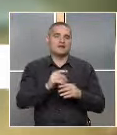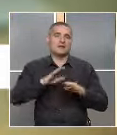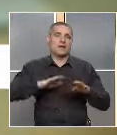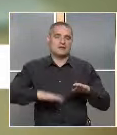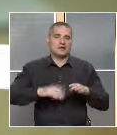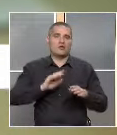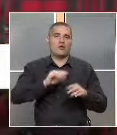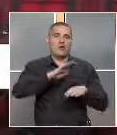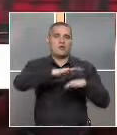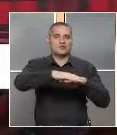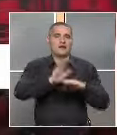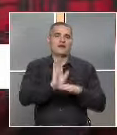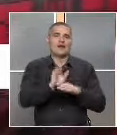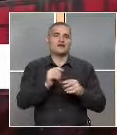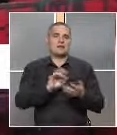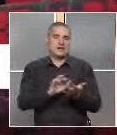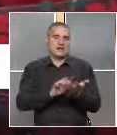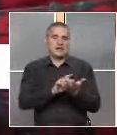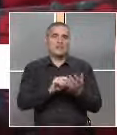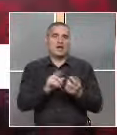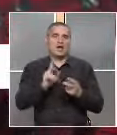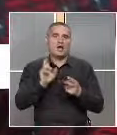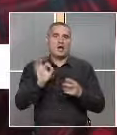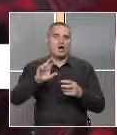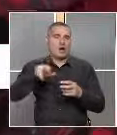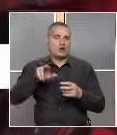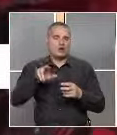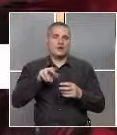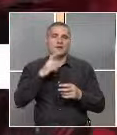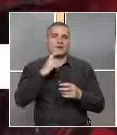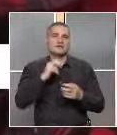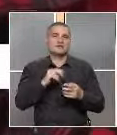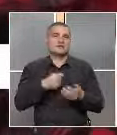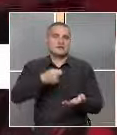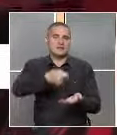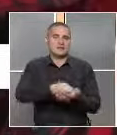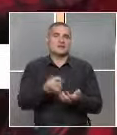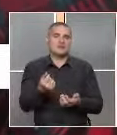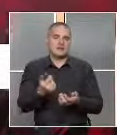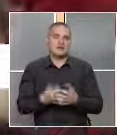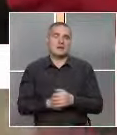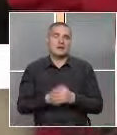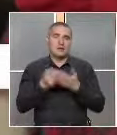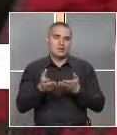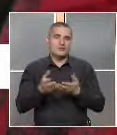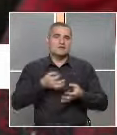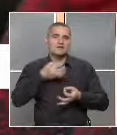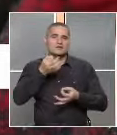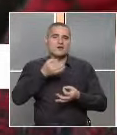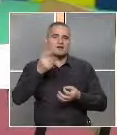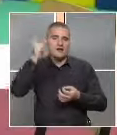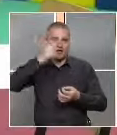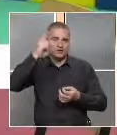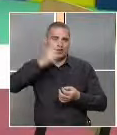детето поставя картата и набира съответно код, за да си заплати сметката. Тоест това са ситуации